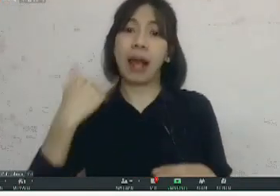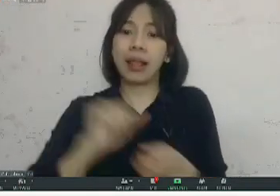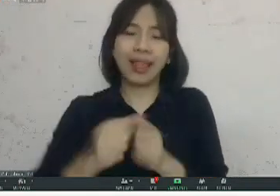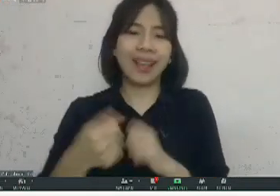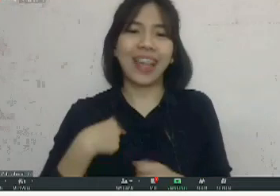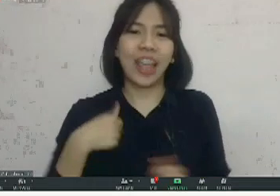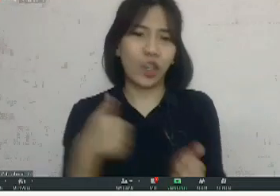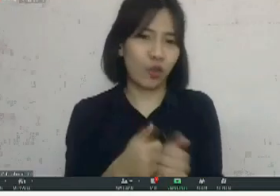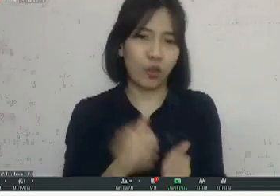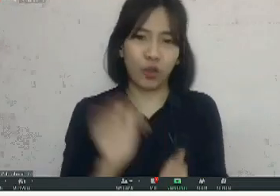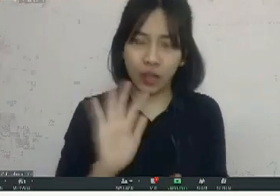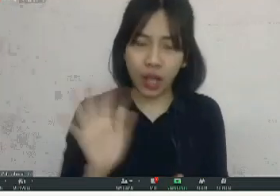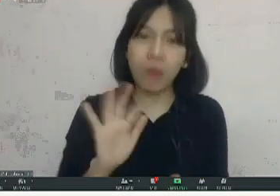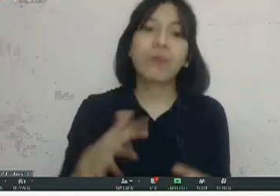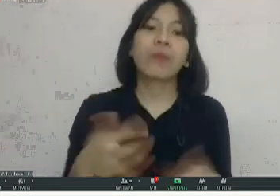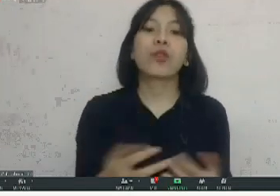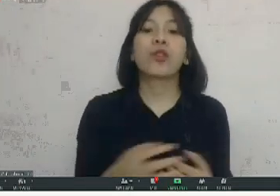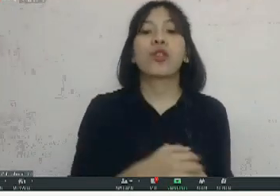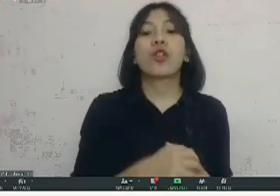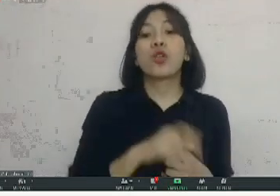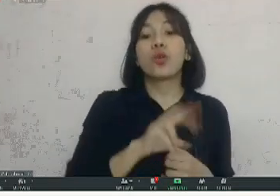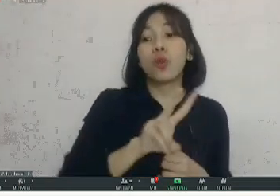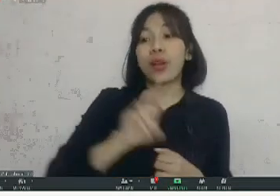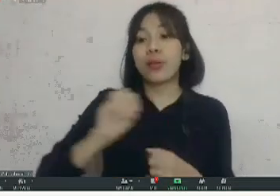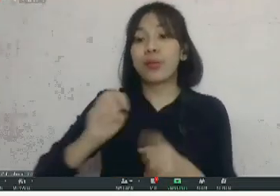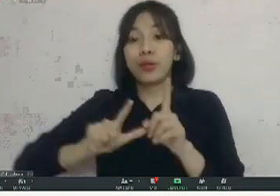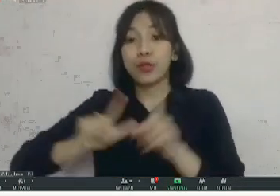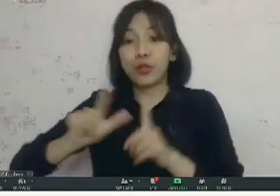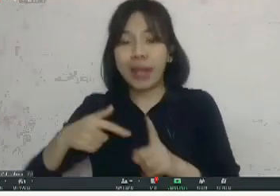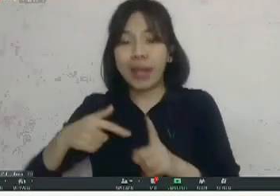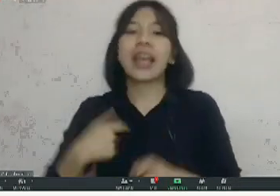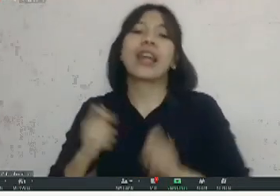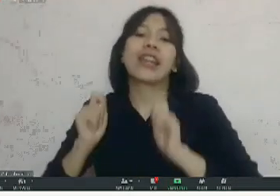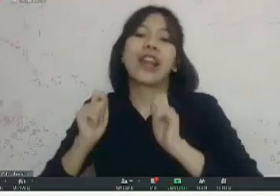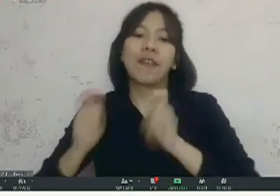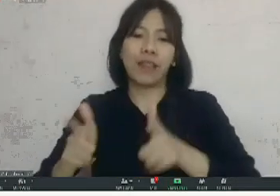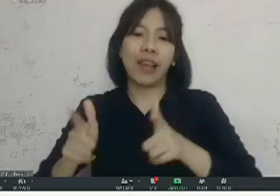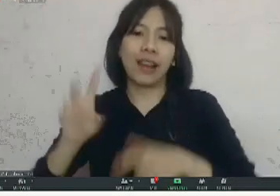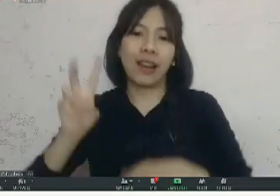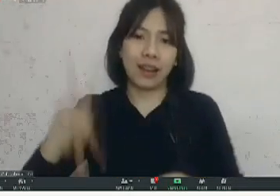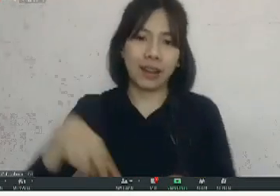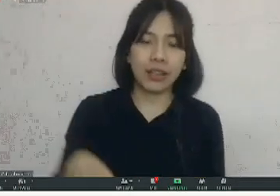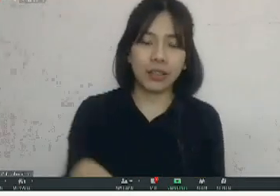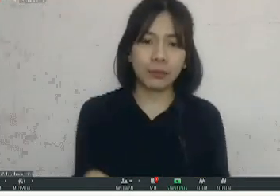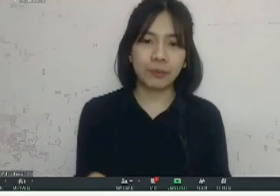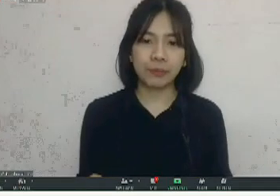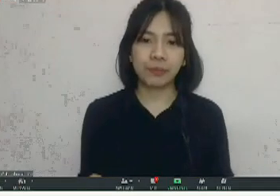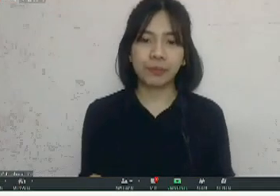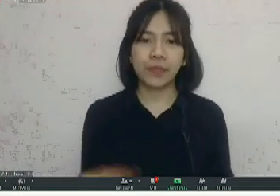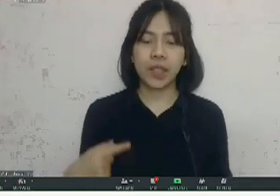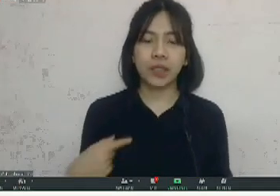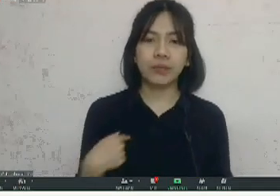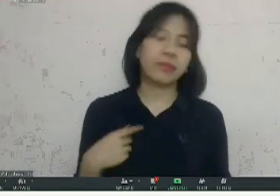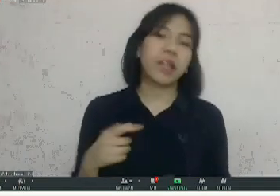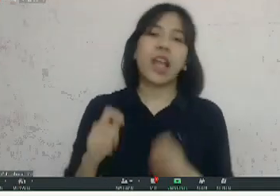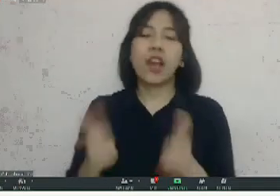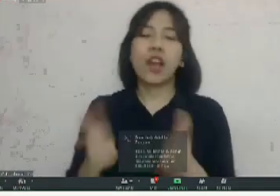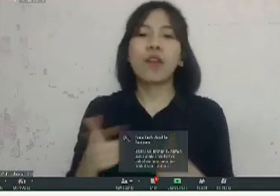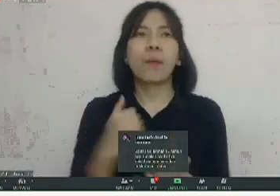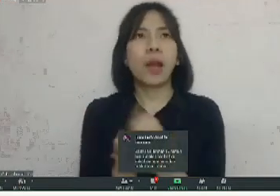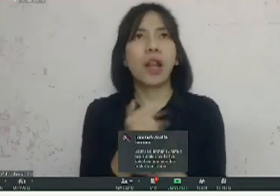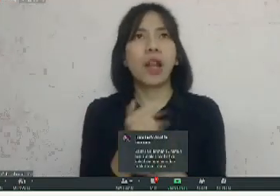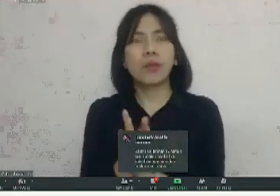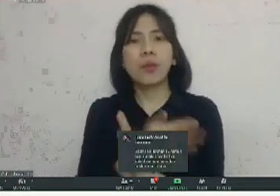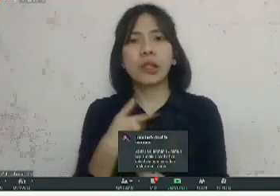dan hingga sampai 2017 saya baru ikut mulai seleksi lagi waktu itu saya kondisi status sedang